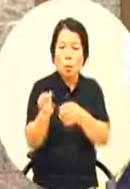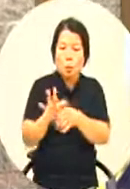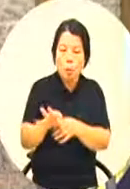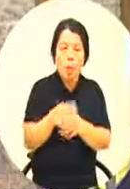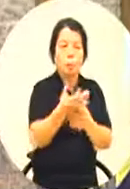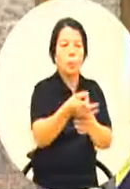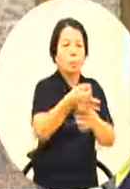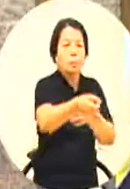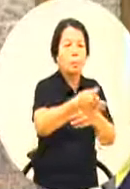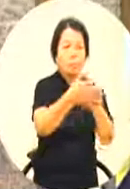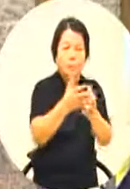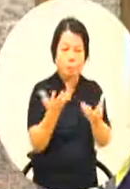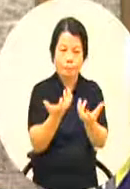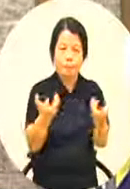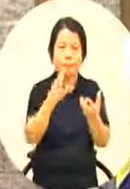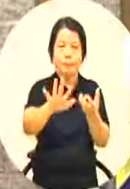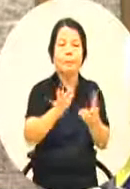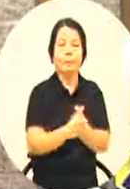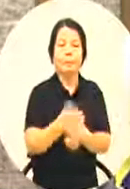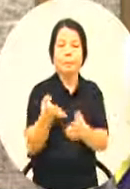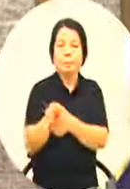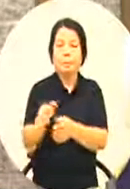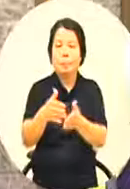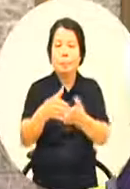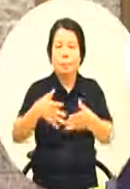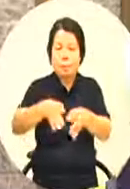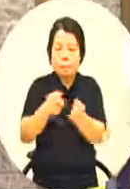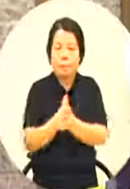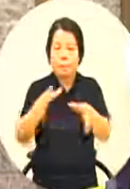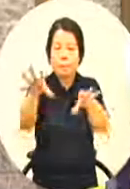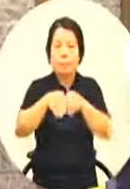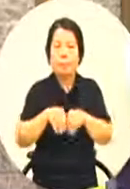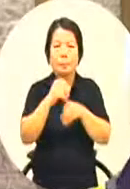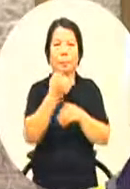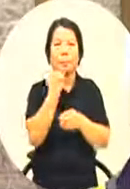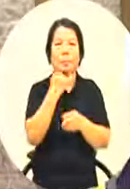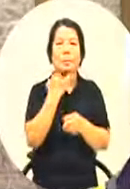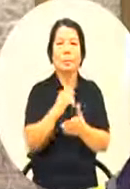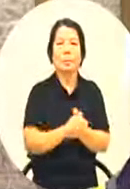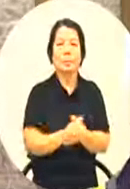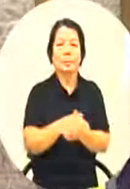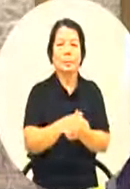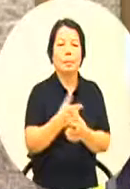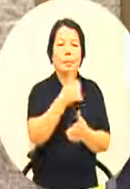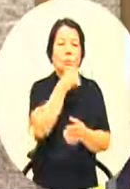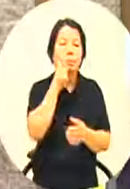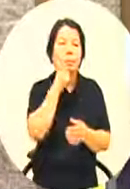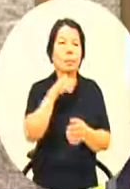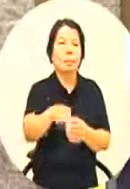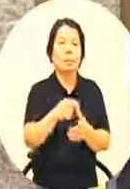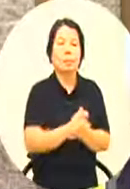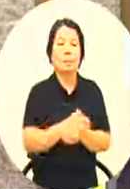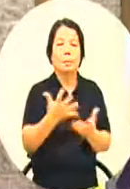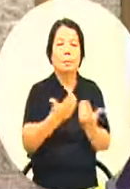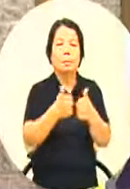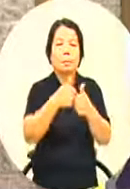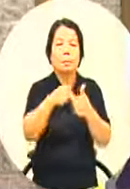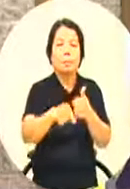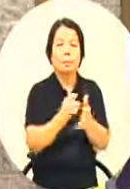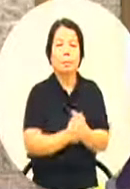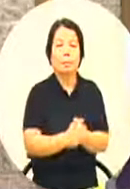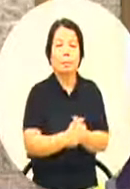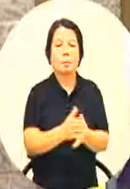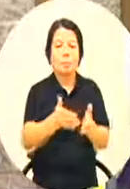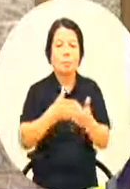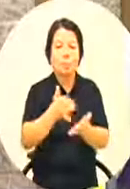费两种的课程当然免费课程我们可以马上进行但是在翻译的部分翻译器的它是功能